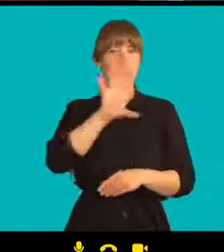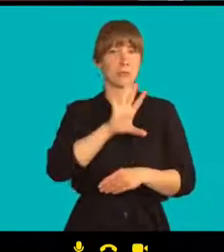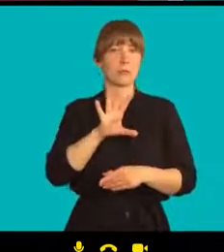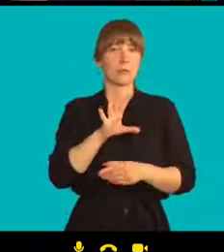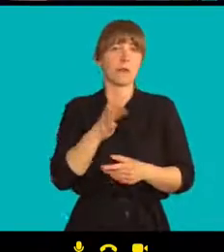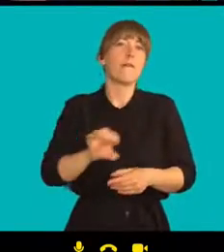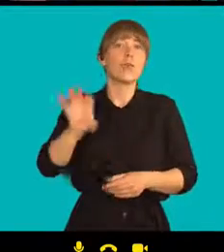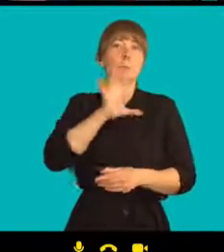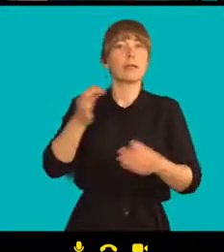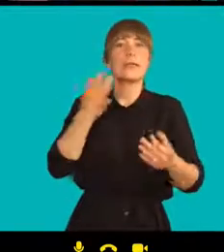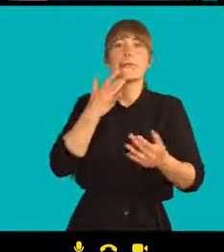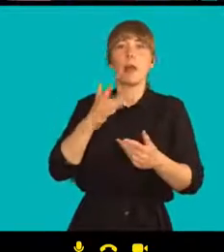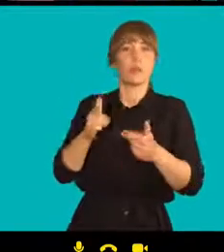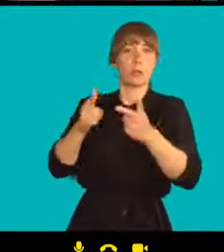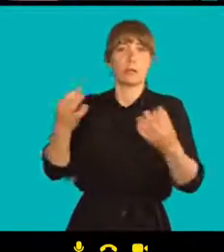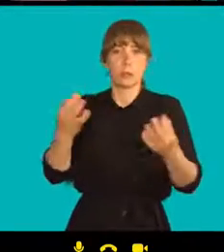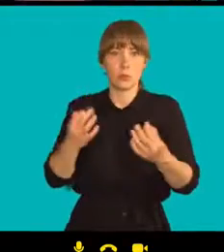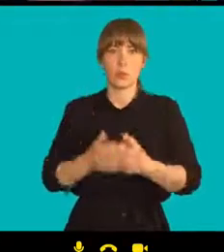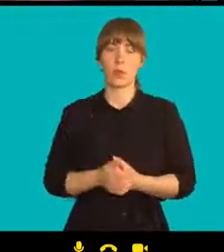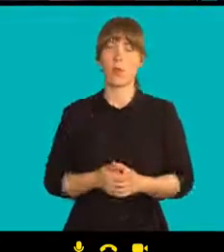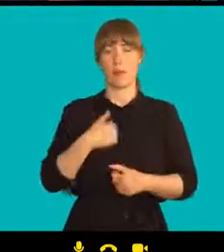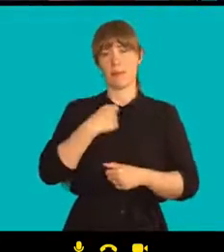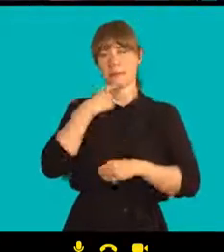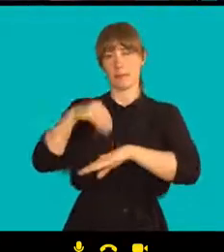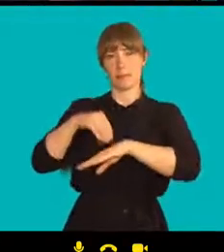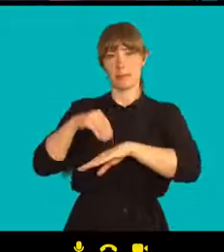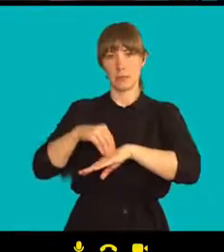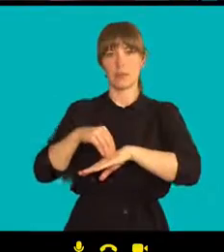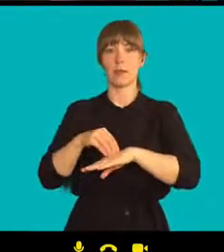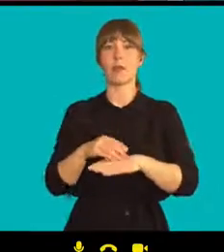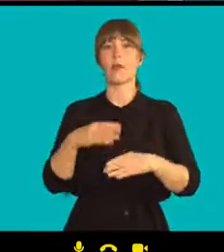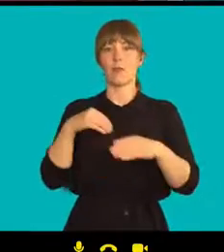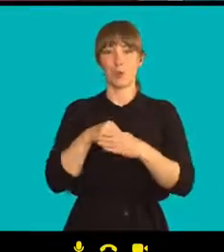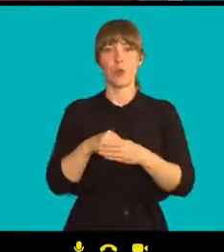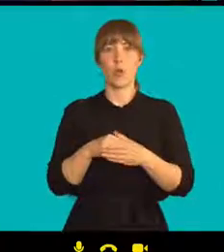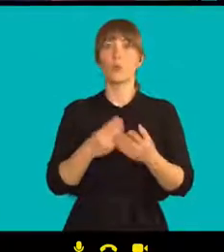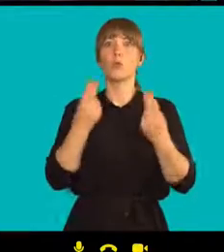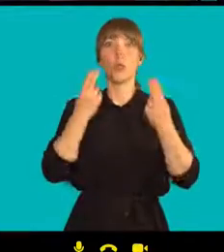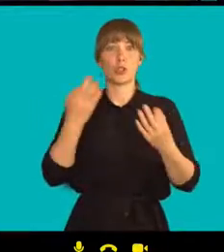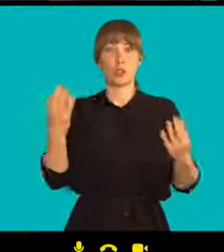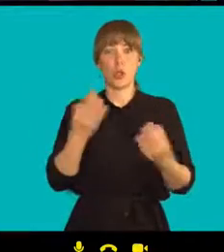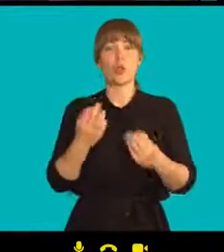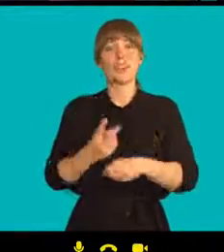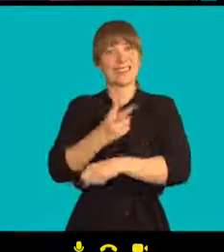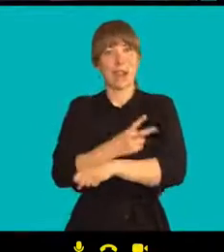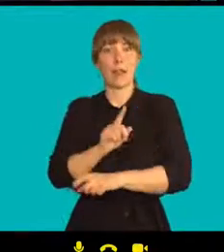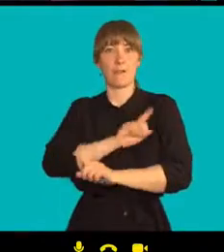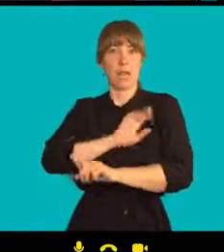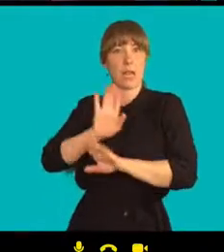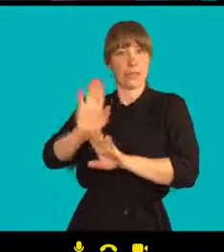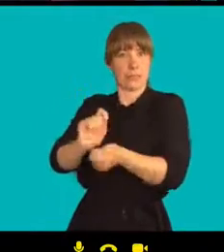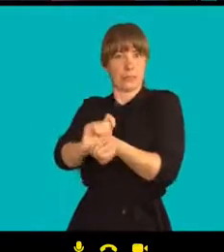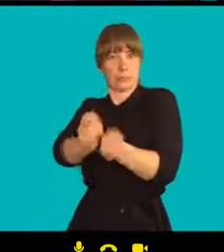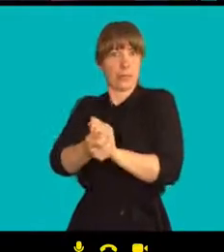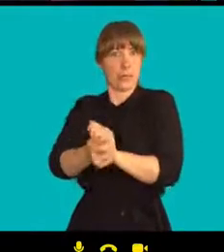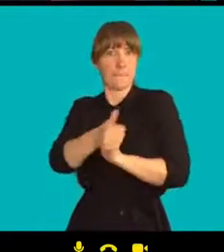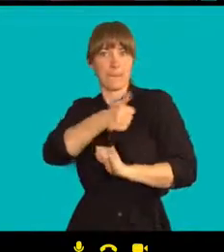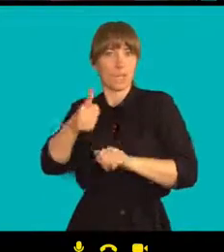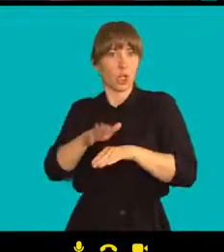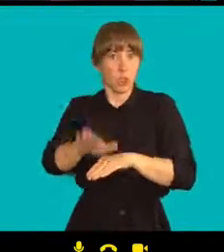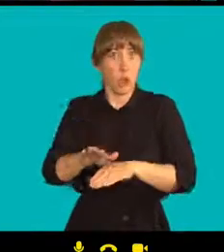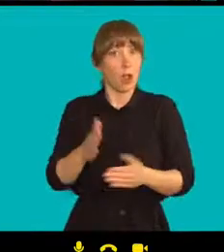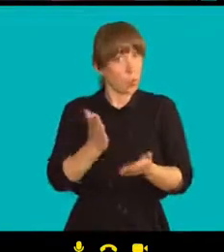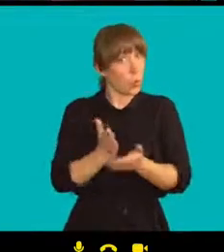Já bych především chtěl zdůraznit, že ta změna musí přijít zevnitř. A to se děje, to je to, co jsme my zažívali i v